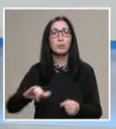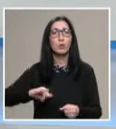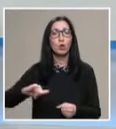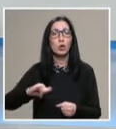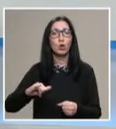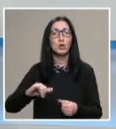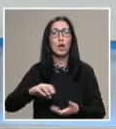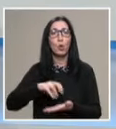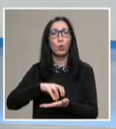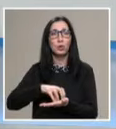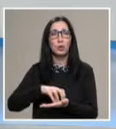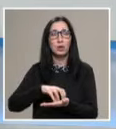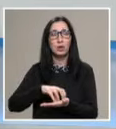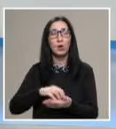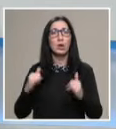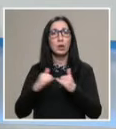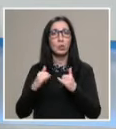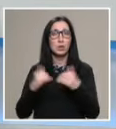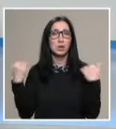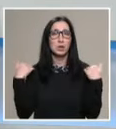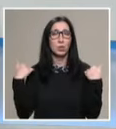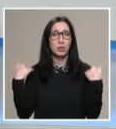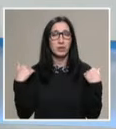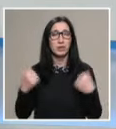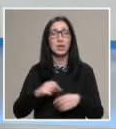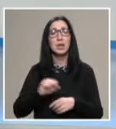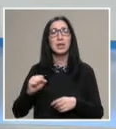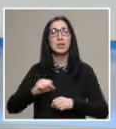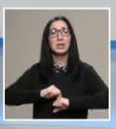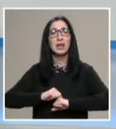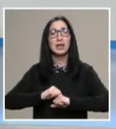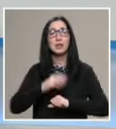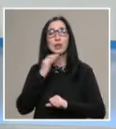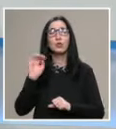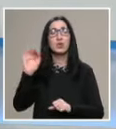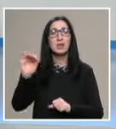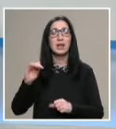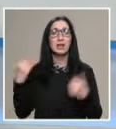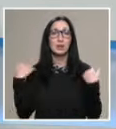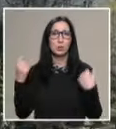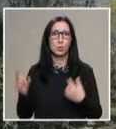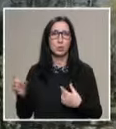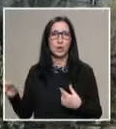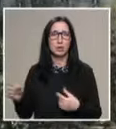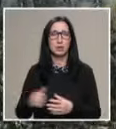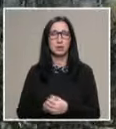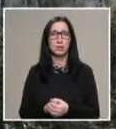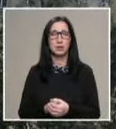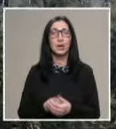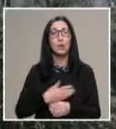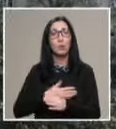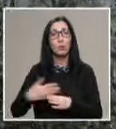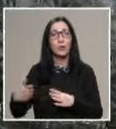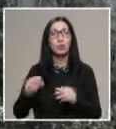Международния отдел на Русински университет и с дирекцията чуждестранни студенти на Русински университет. Ни